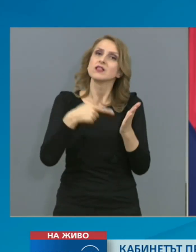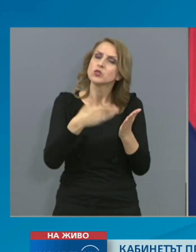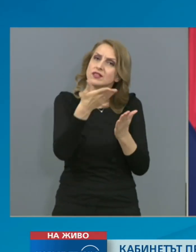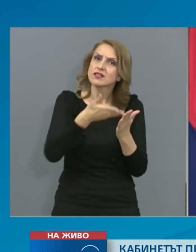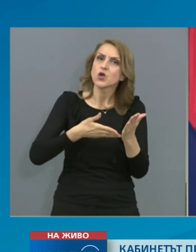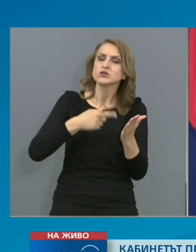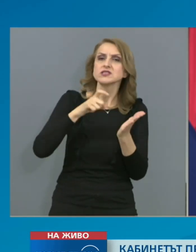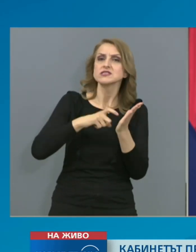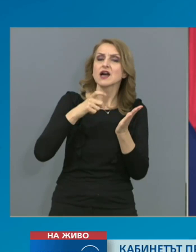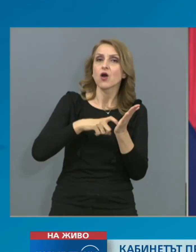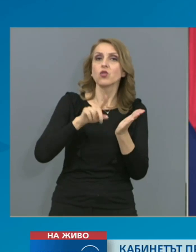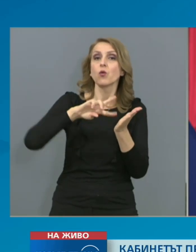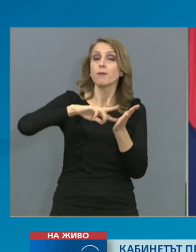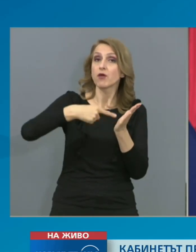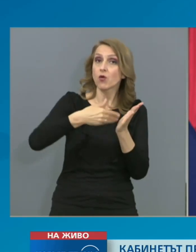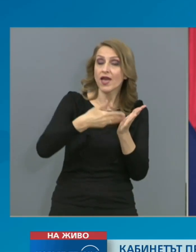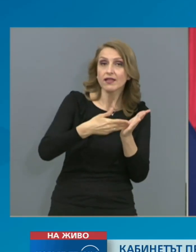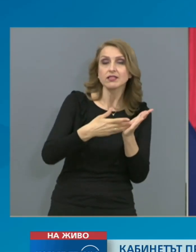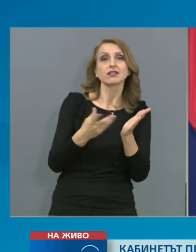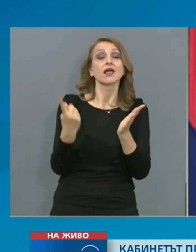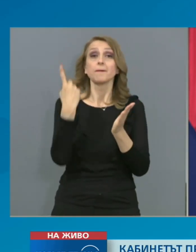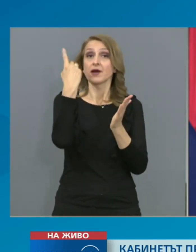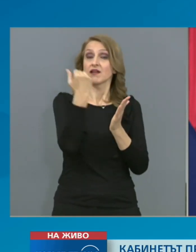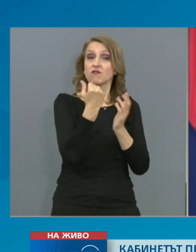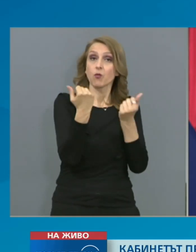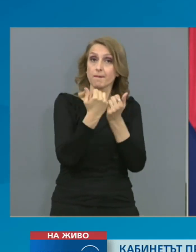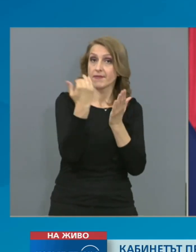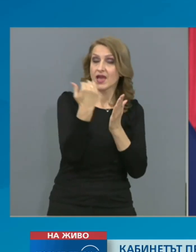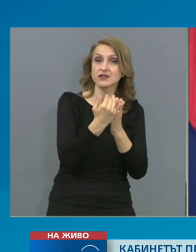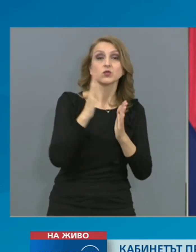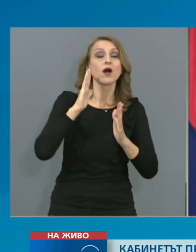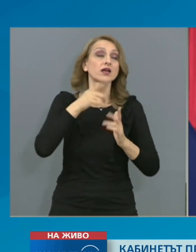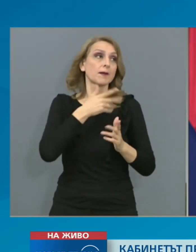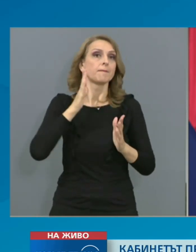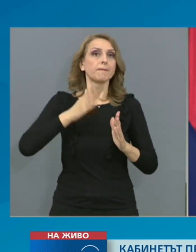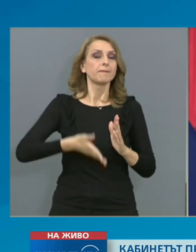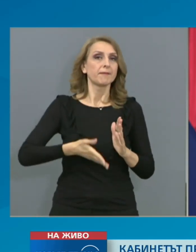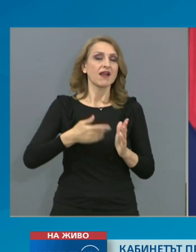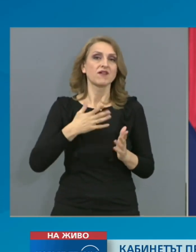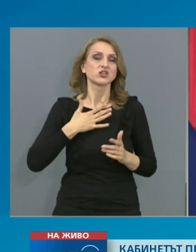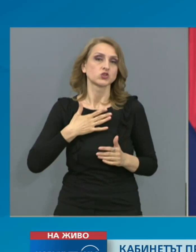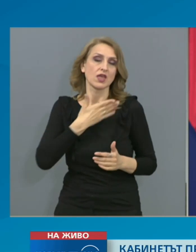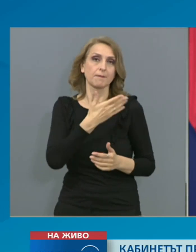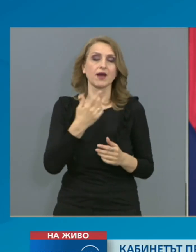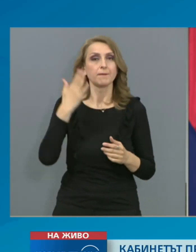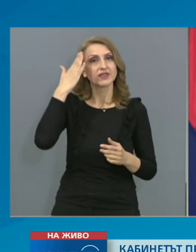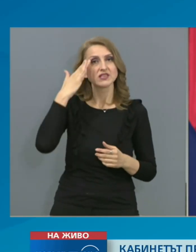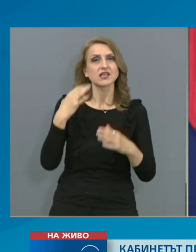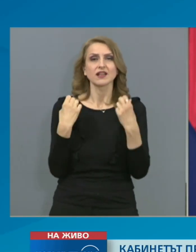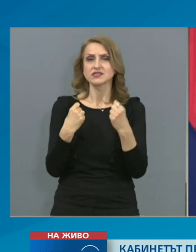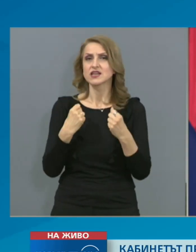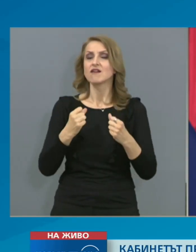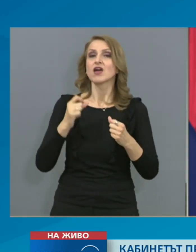обществените отношения, са намерили на първо място в правомощи на Министра на здравеопазването, който трябва да продължава да може да